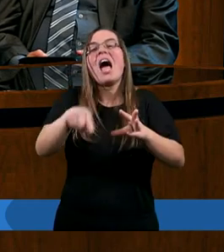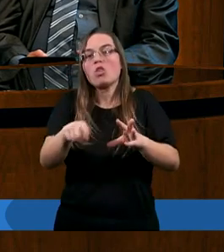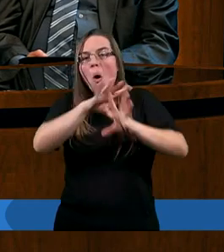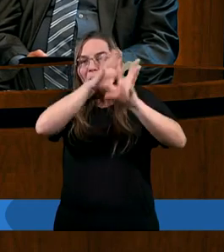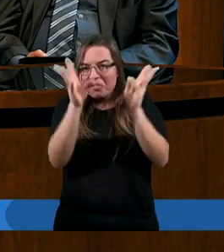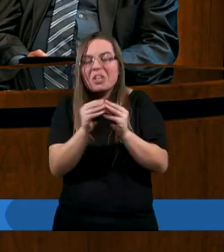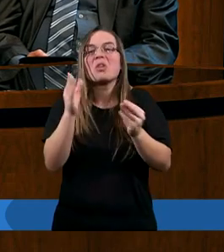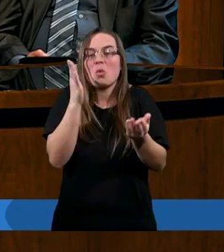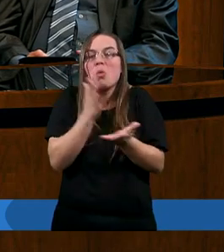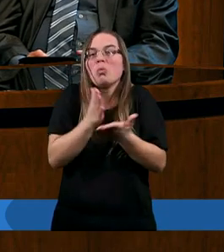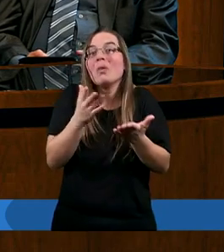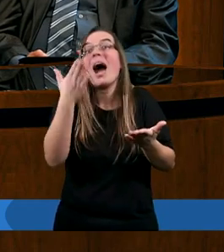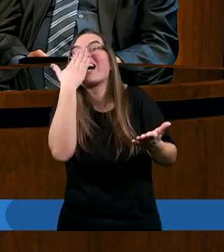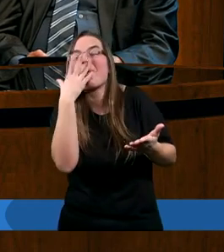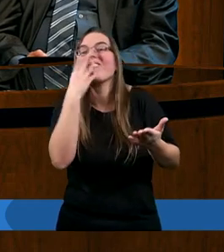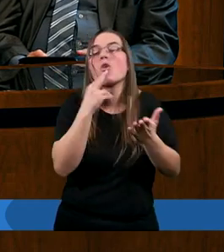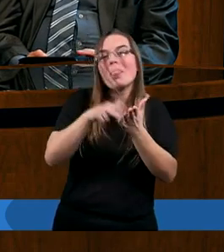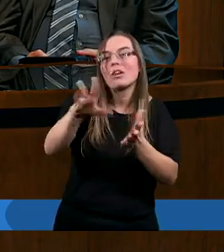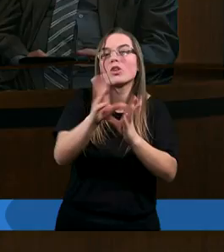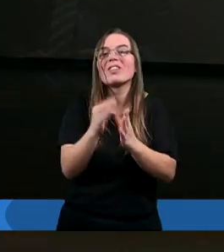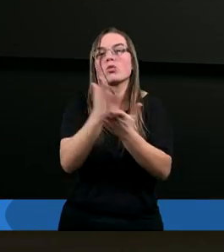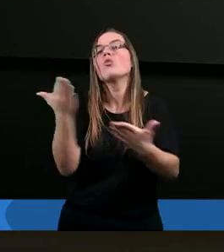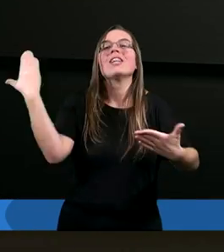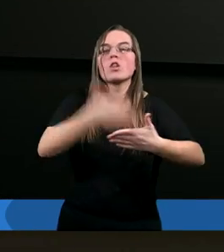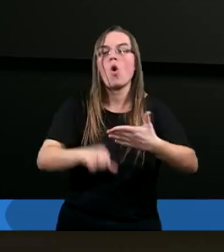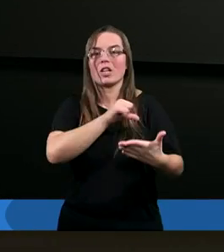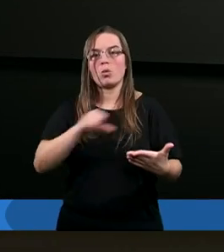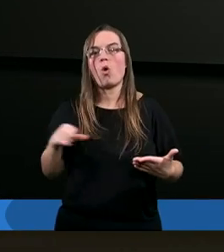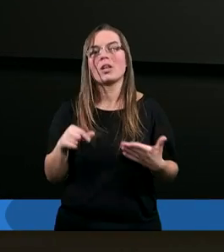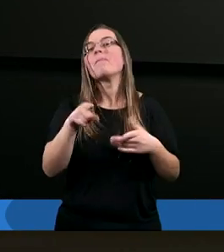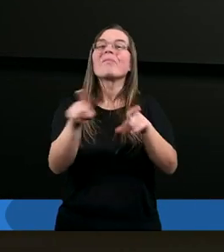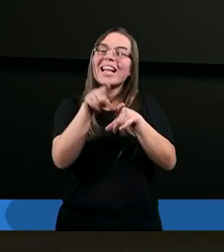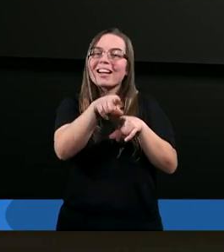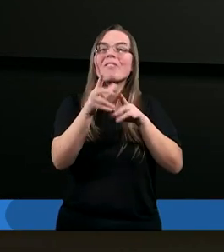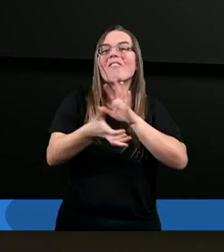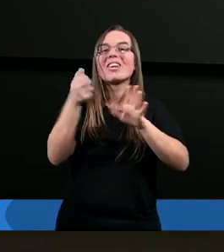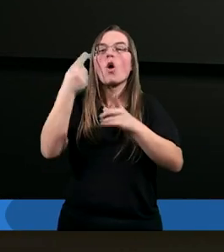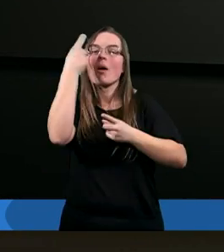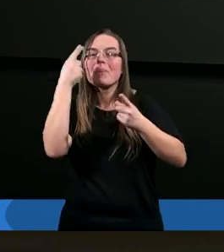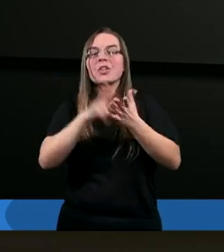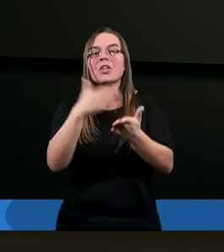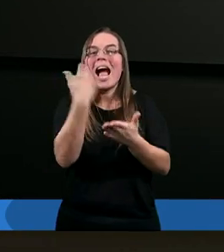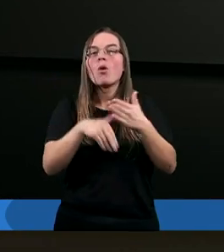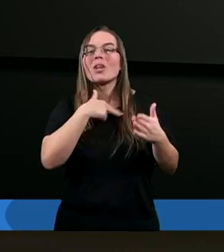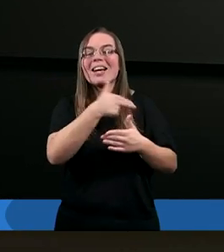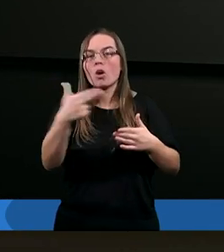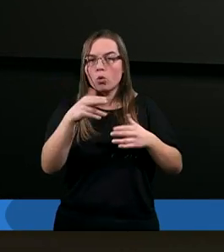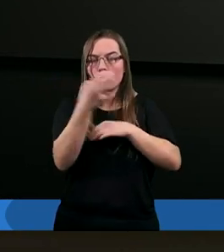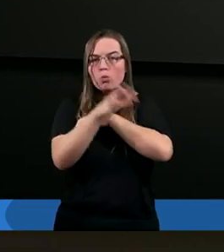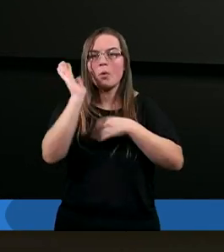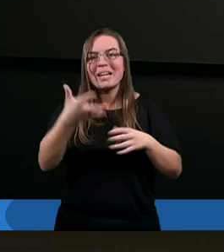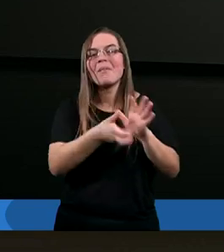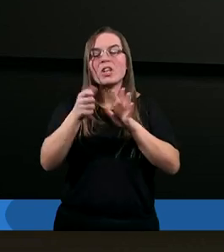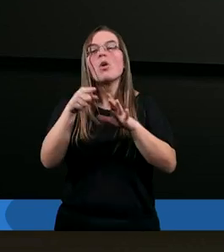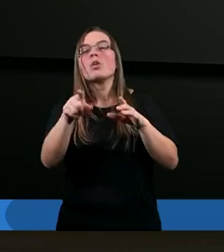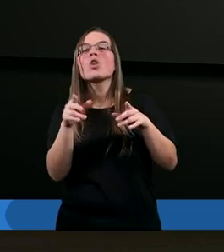wygląda na to, że skończyło. Wniosek z tego wyciągniemy, myślę, na końcu naszego studium, bo ona